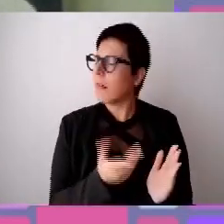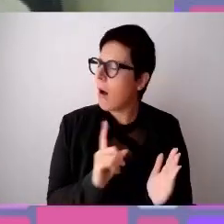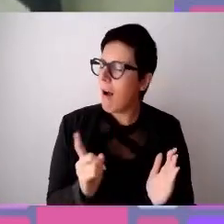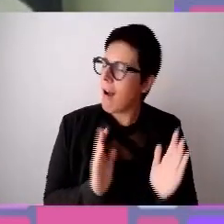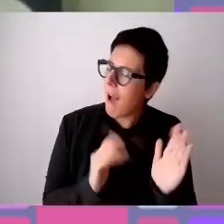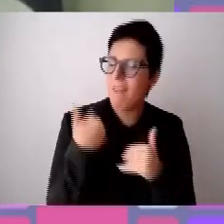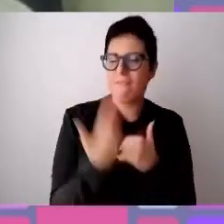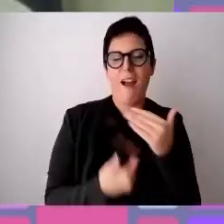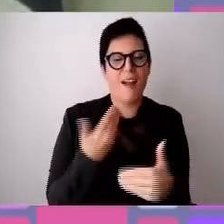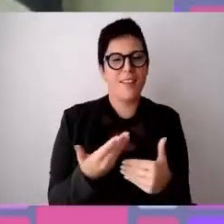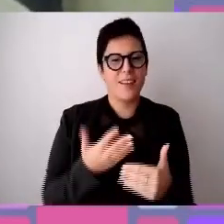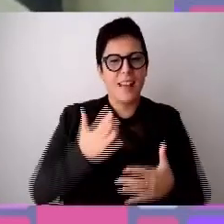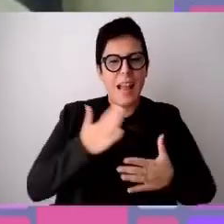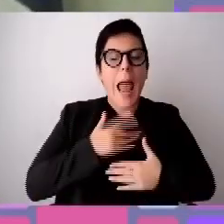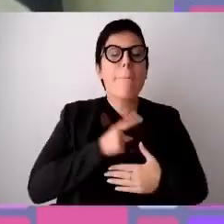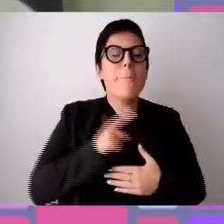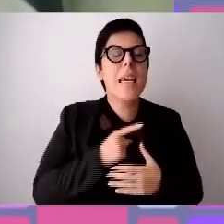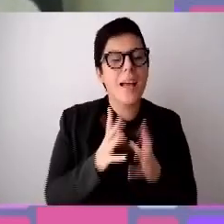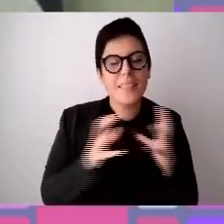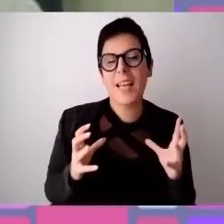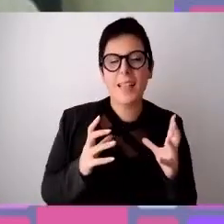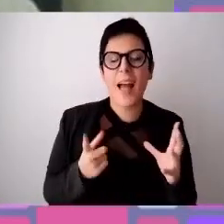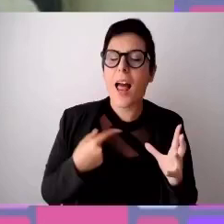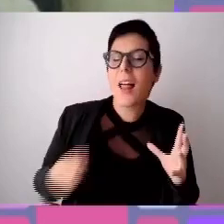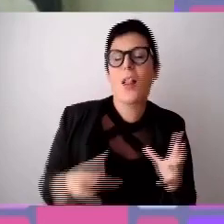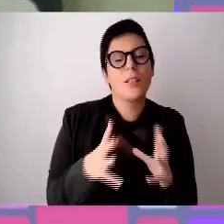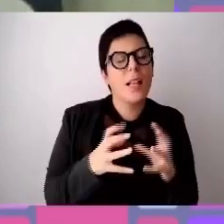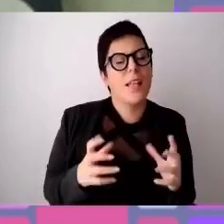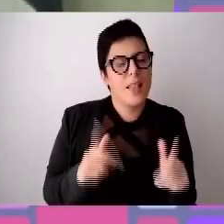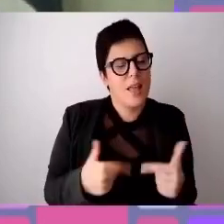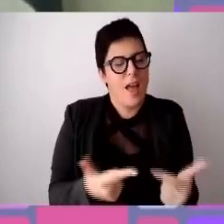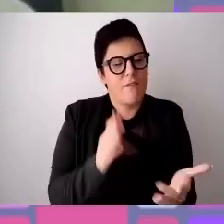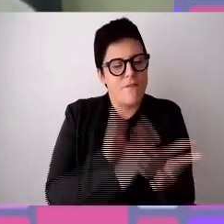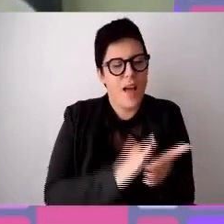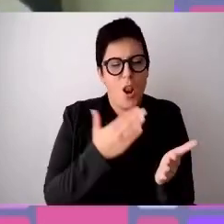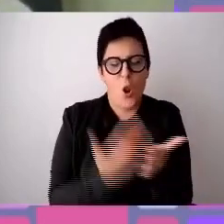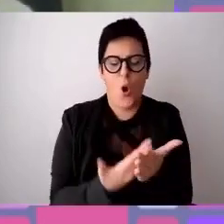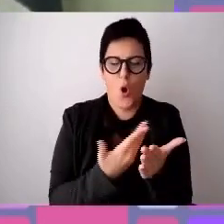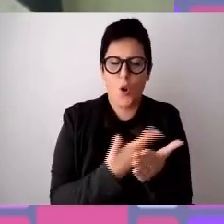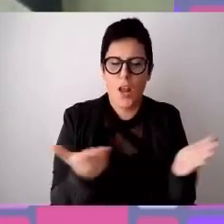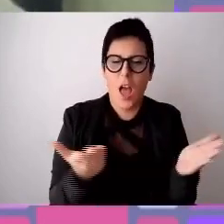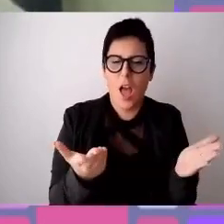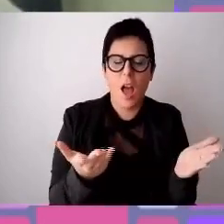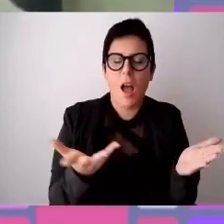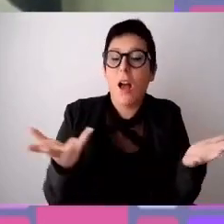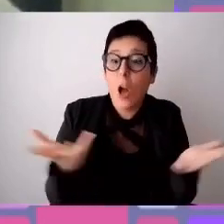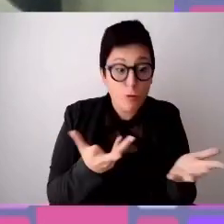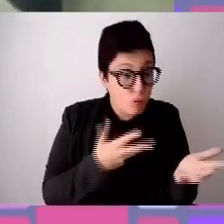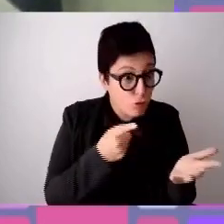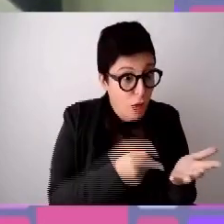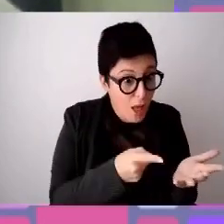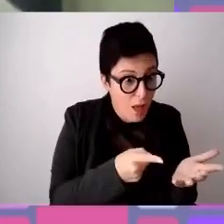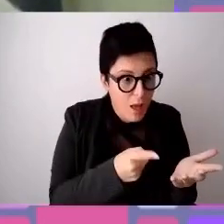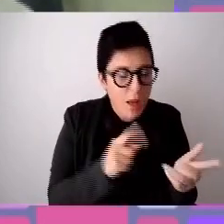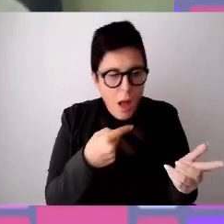la nostra azienda, la mia azienda ha valorizzato ciò che c'era e che ancora poteva